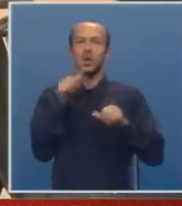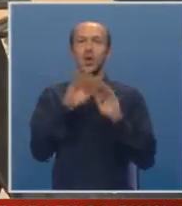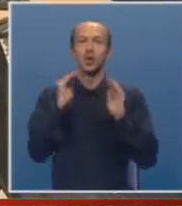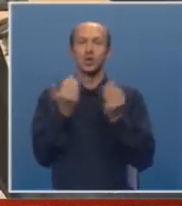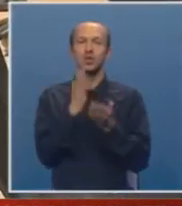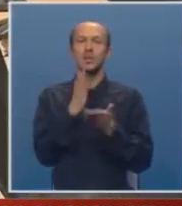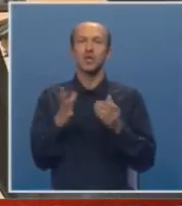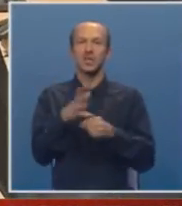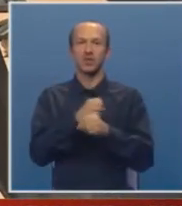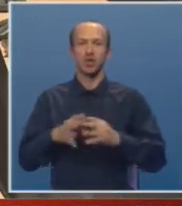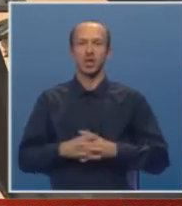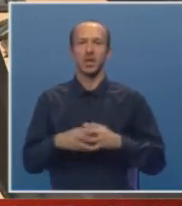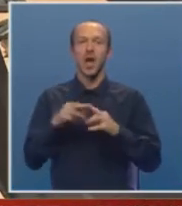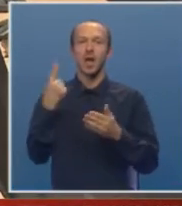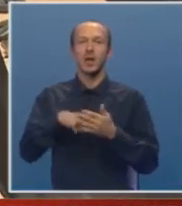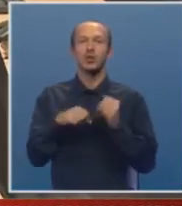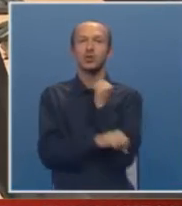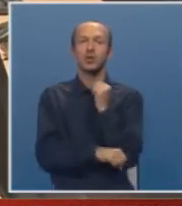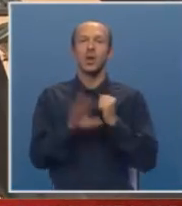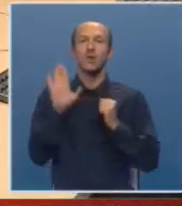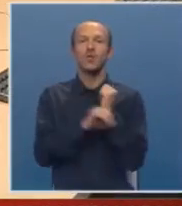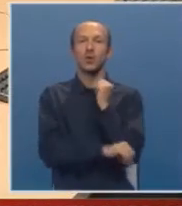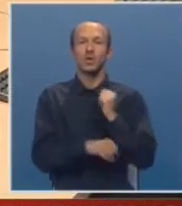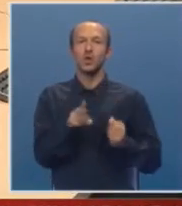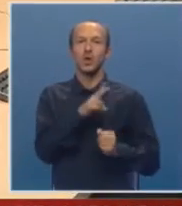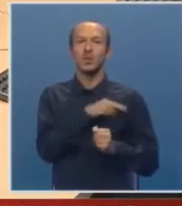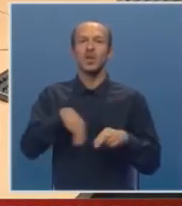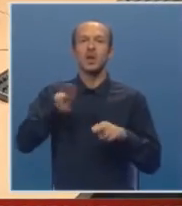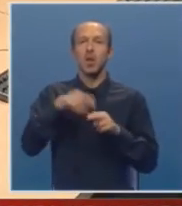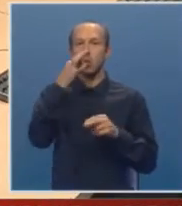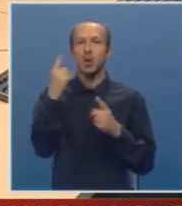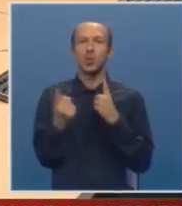učionica biće završeni, pa će hiljedu studenta na ovom fakultetu imati najbolje uslove za studiranje.